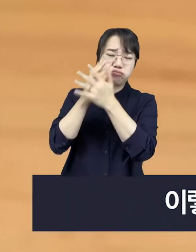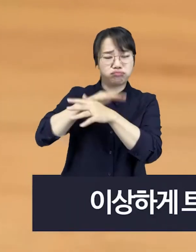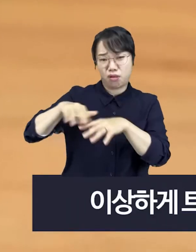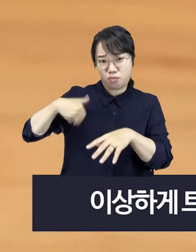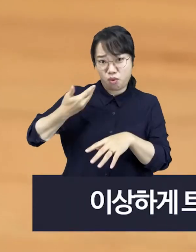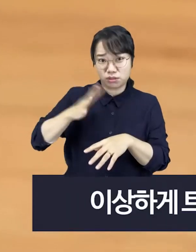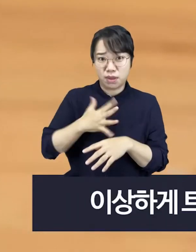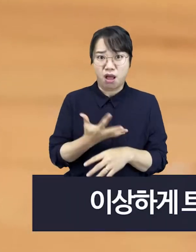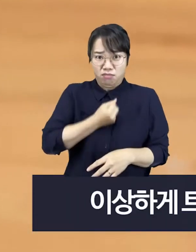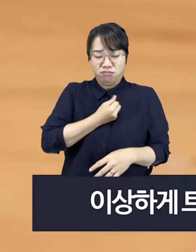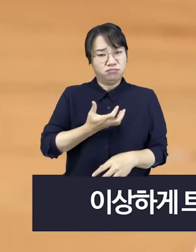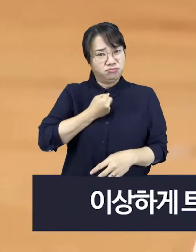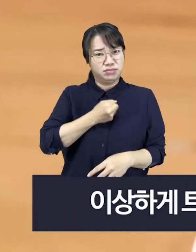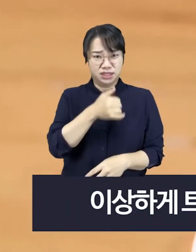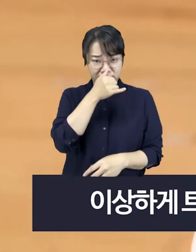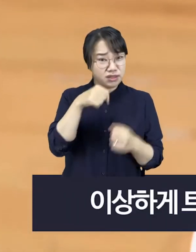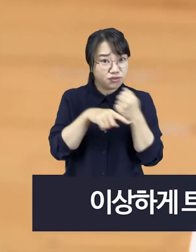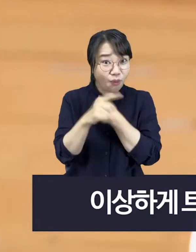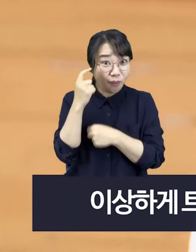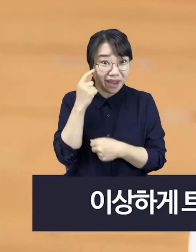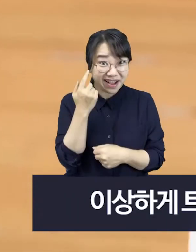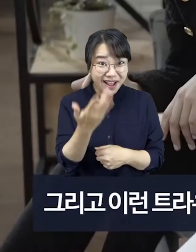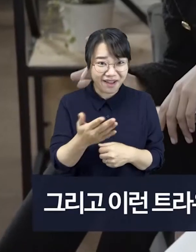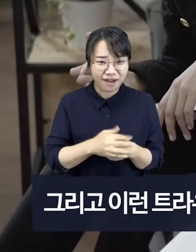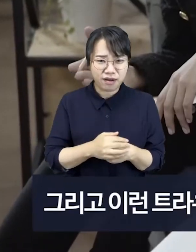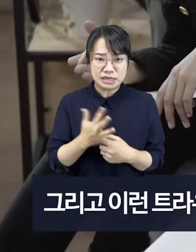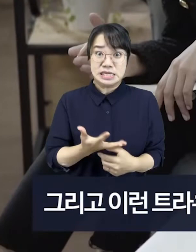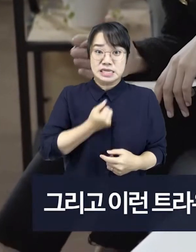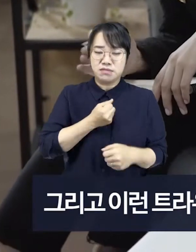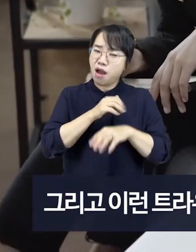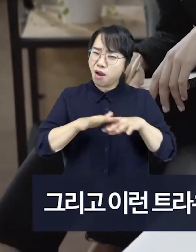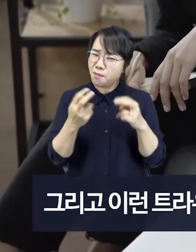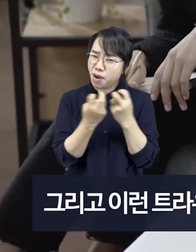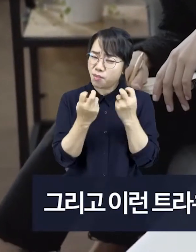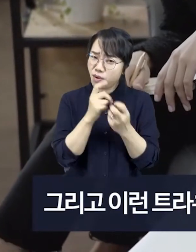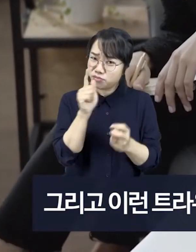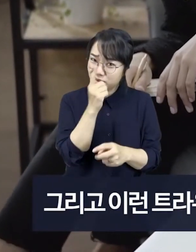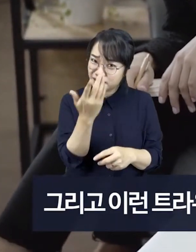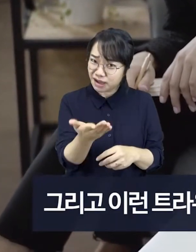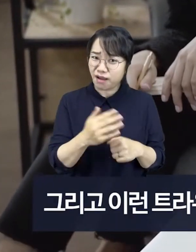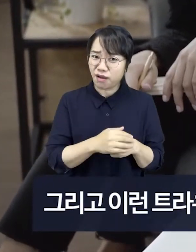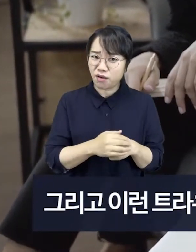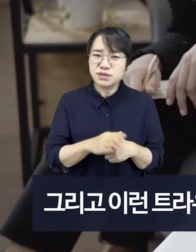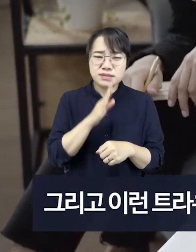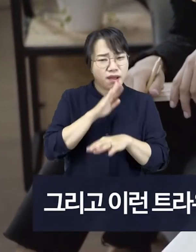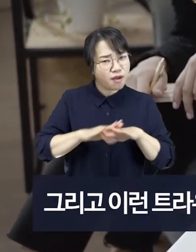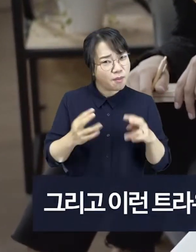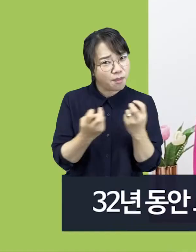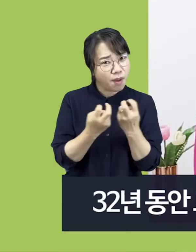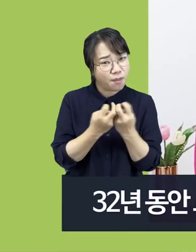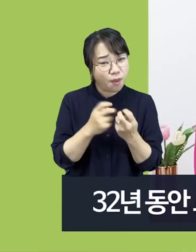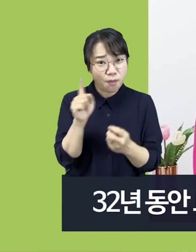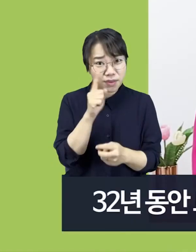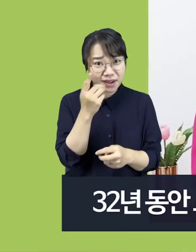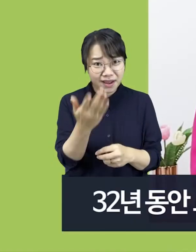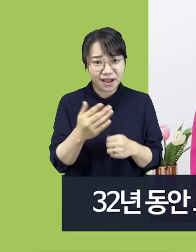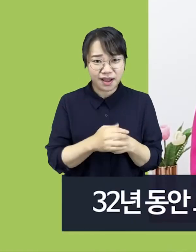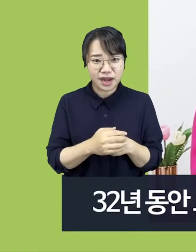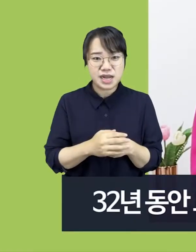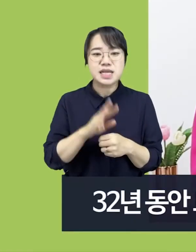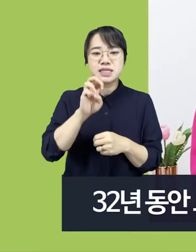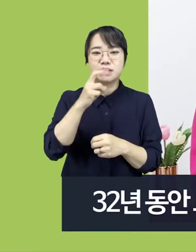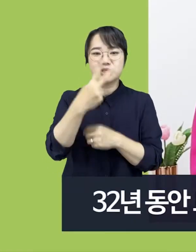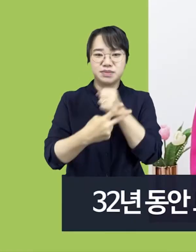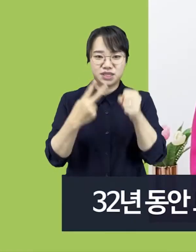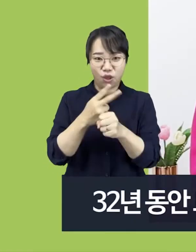안 나는데 이상하게 트라우마를 겪곤 하죠 왜일까요? 그리고 이런 트라우마를 해결할 방법은 정말 없는 걸까요? 32년 동안